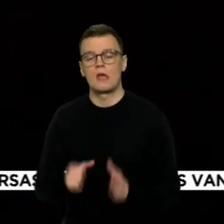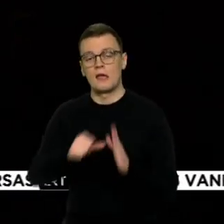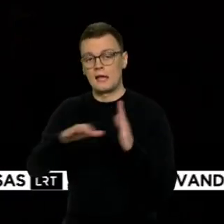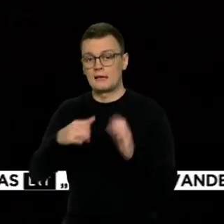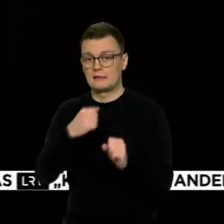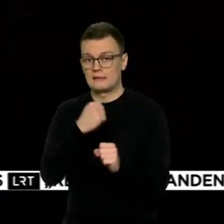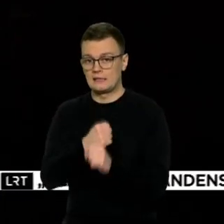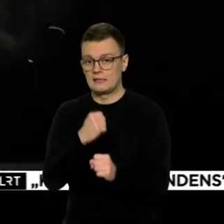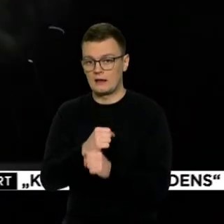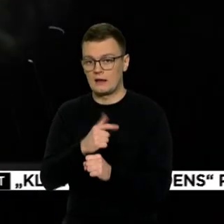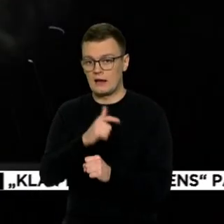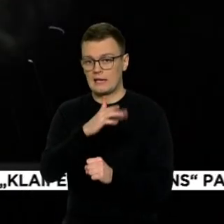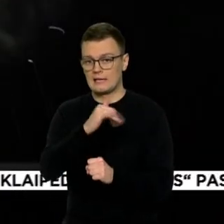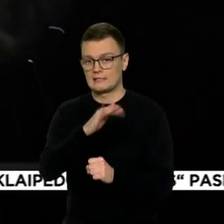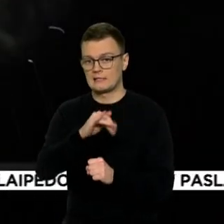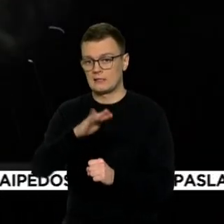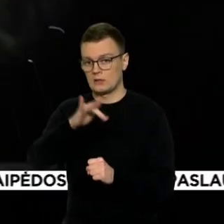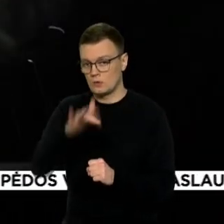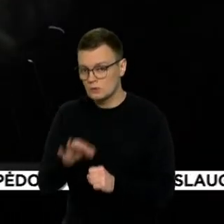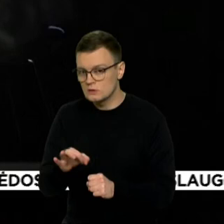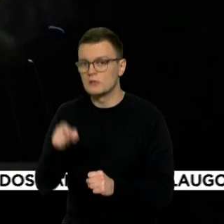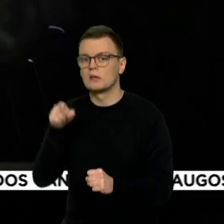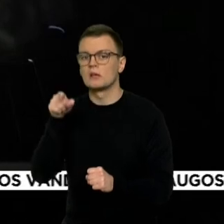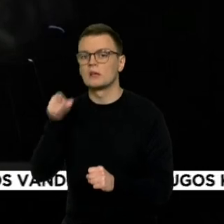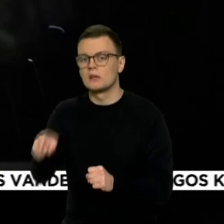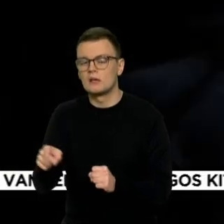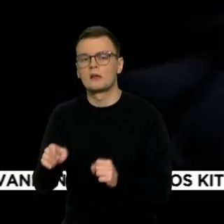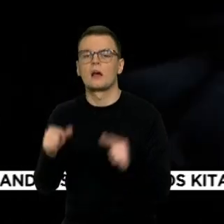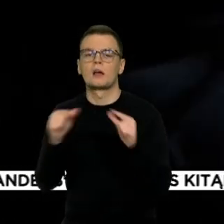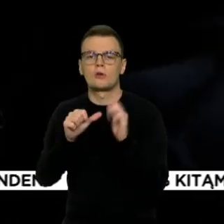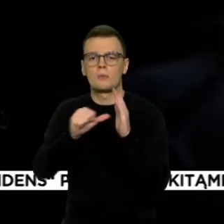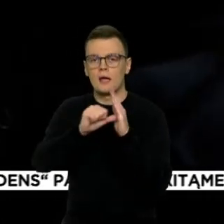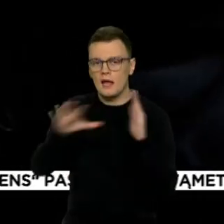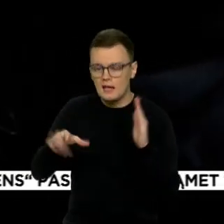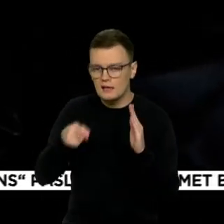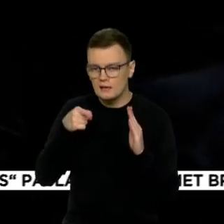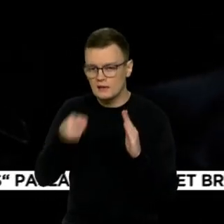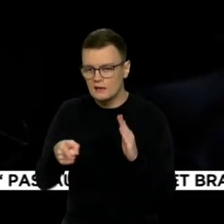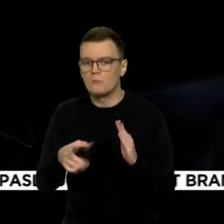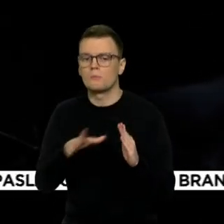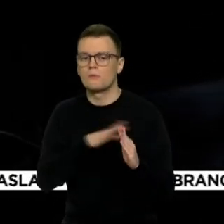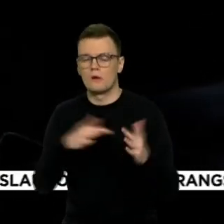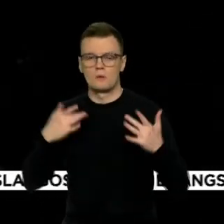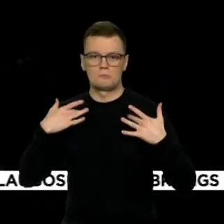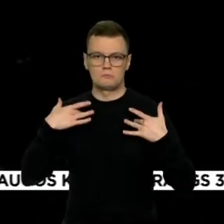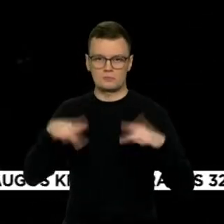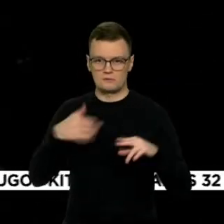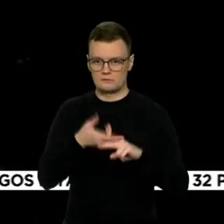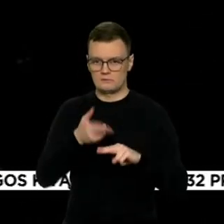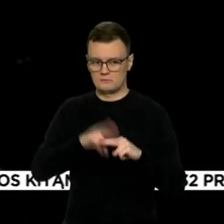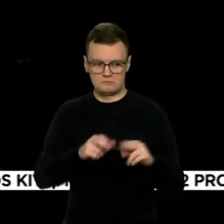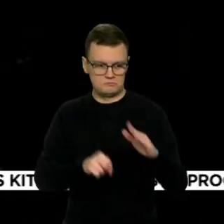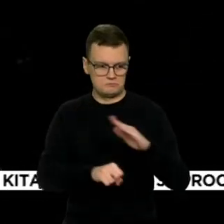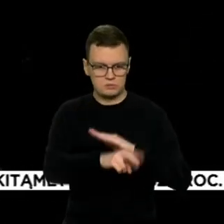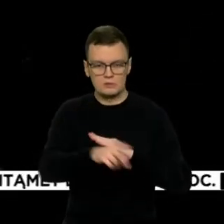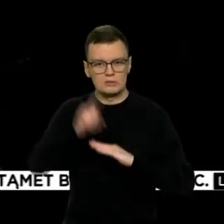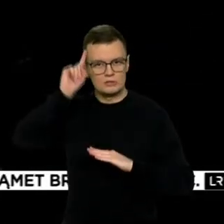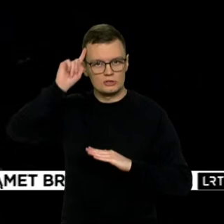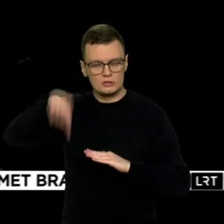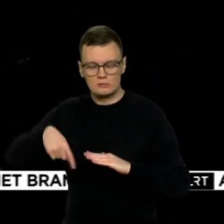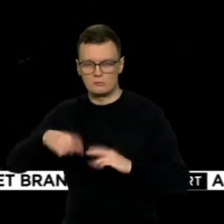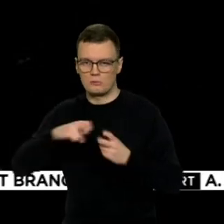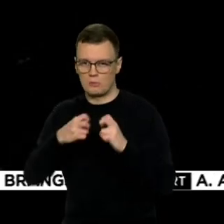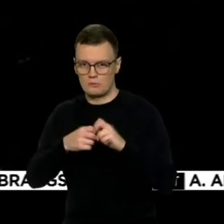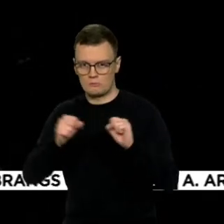Enerhodara paliuko vasarą, sužinojas, kad jo ieško Rusijos kariai. Vyras, sako, žinojas, kas jo gali laukti. Daugybė